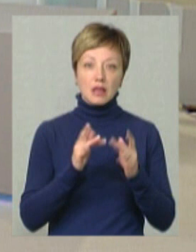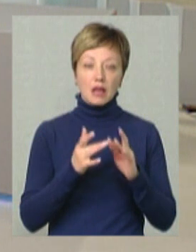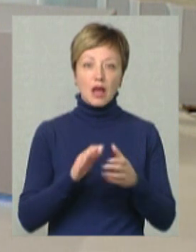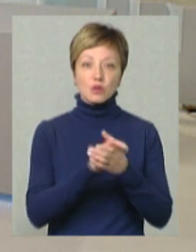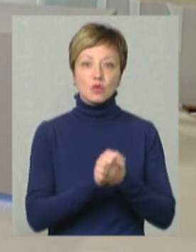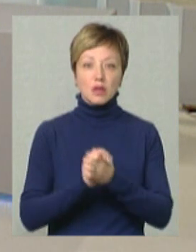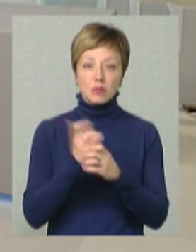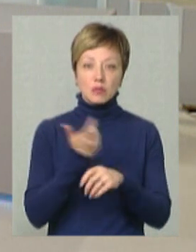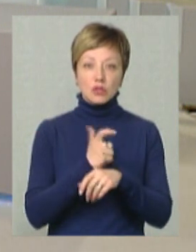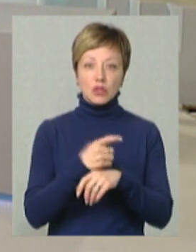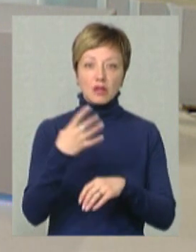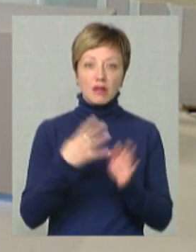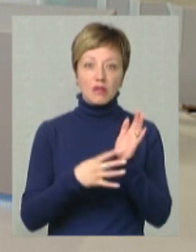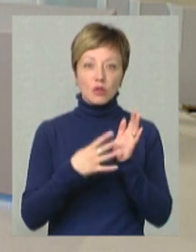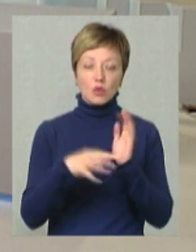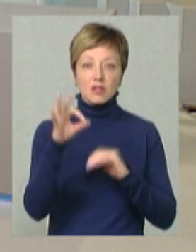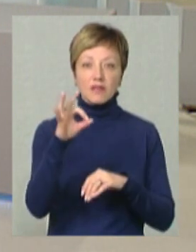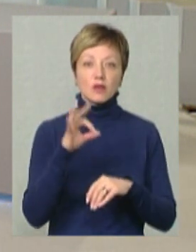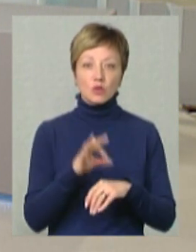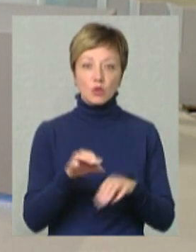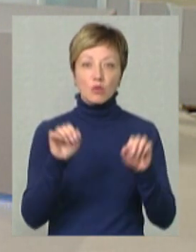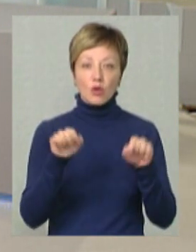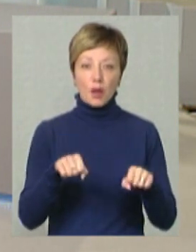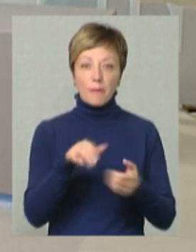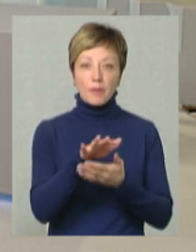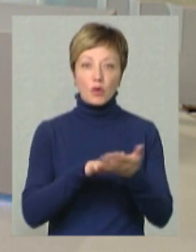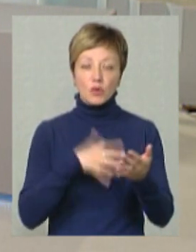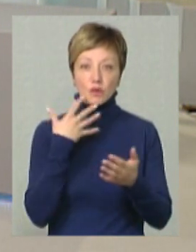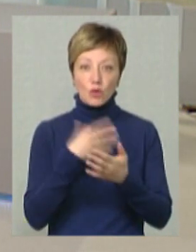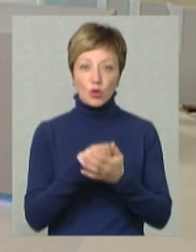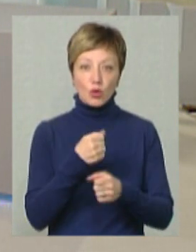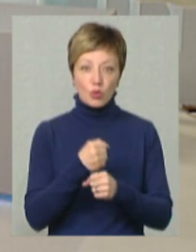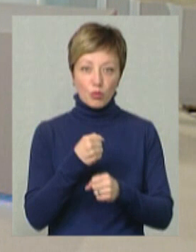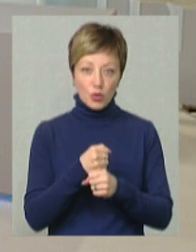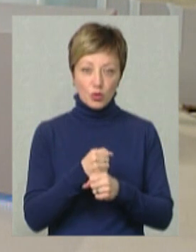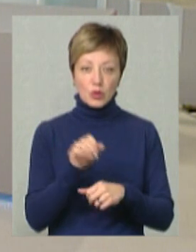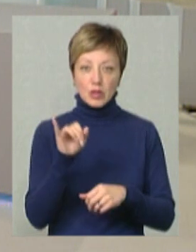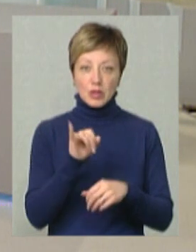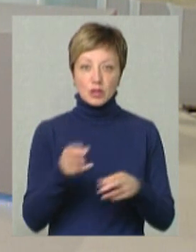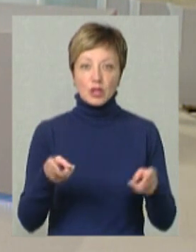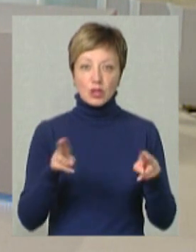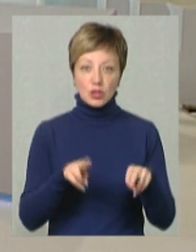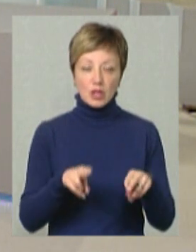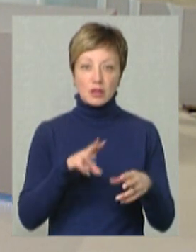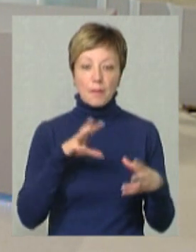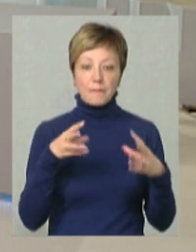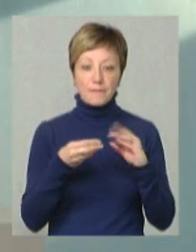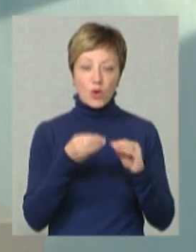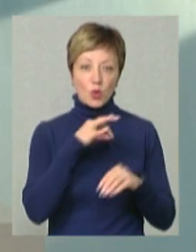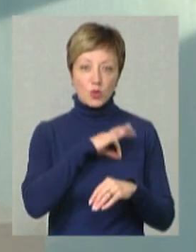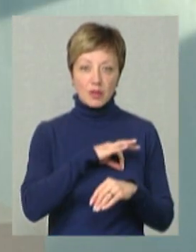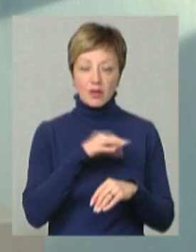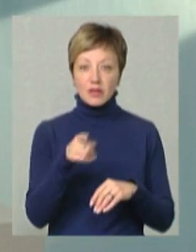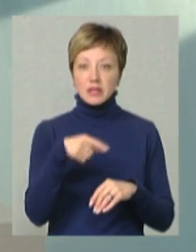більше 90% ІТ-фахівців змогли продовжити свою роботу і залишатись продуктивними. Ви